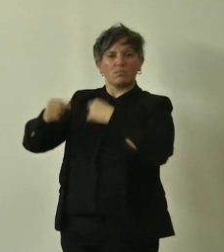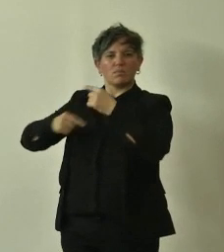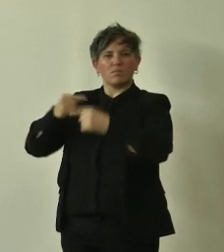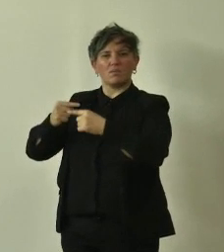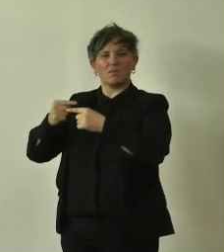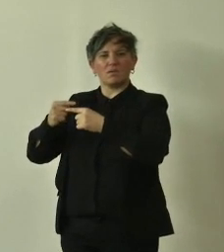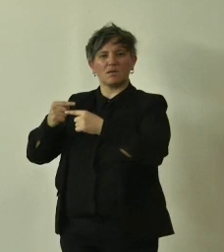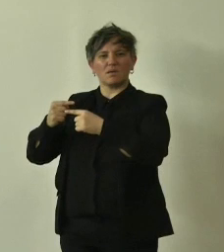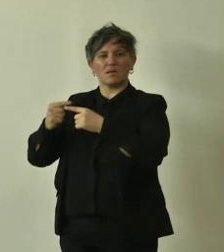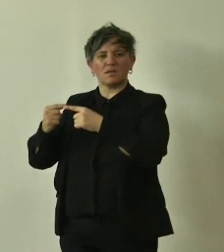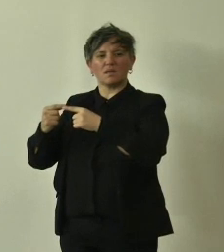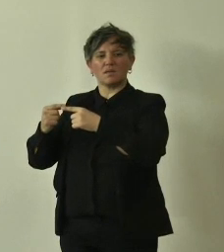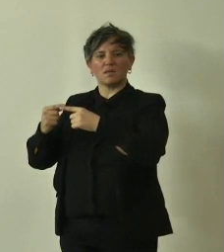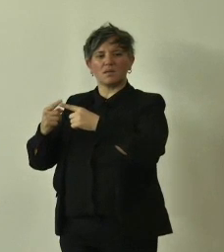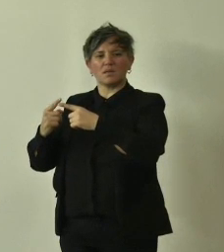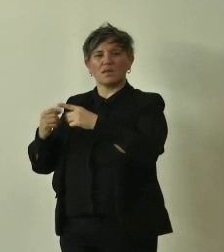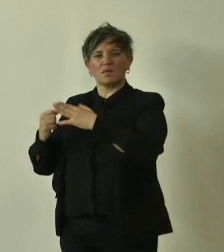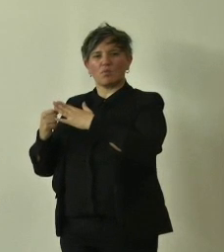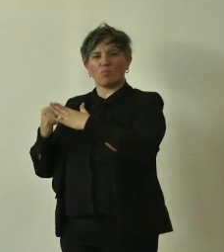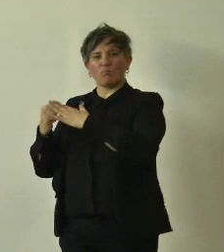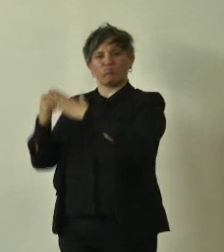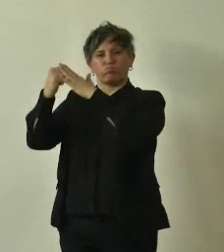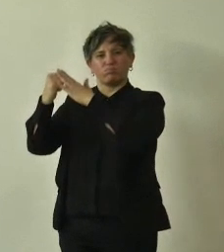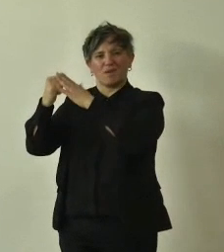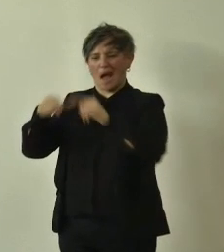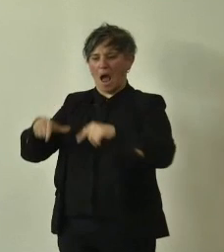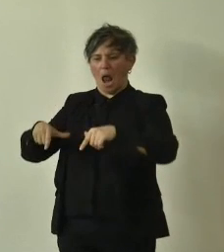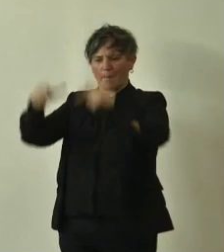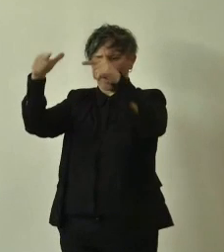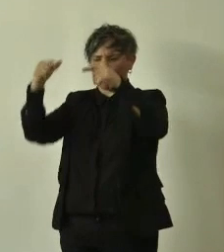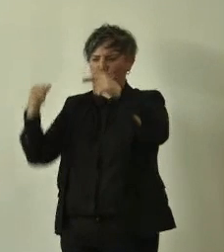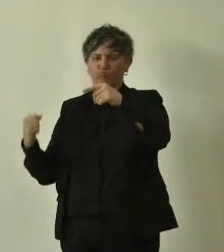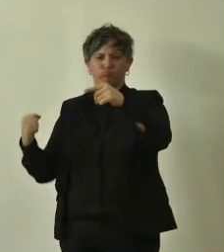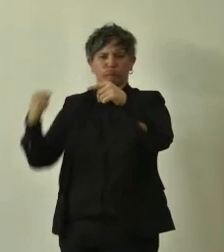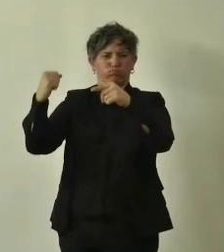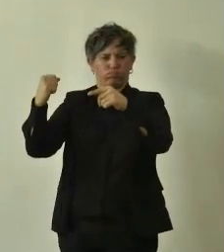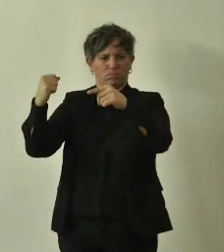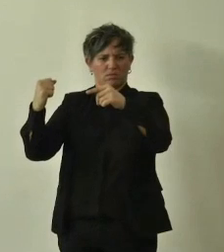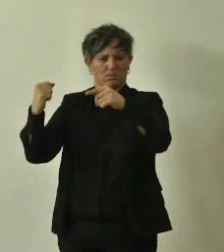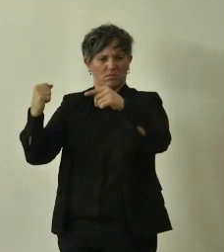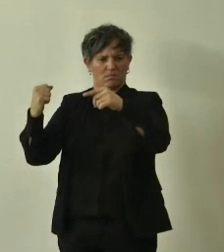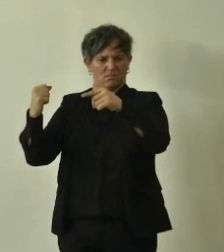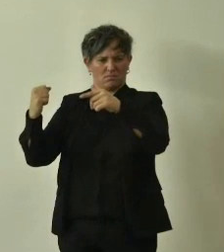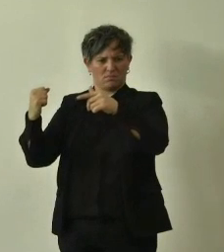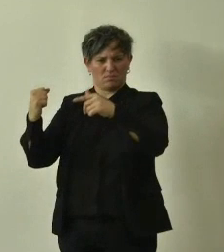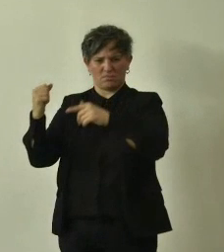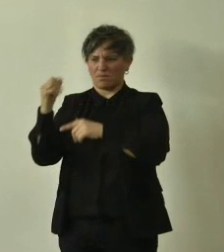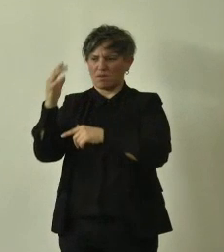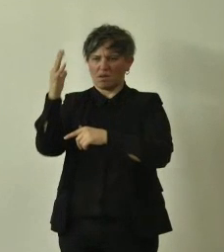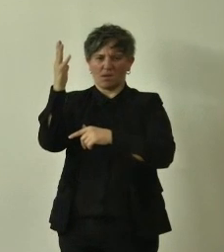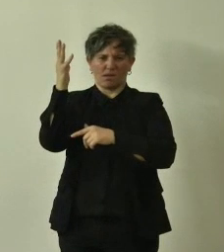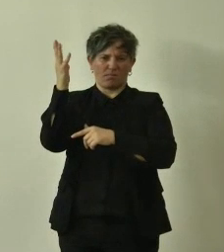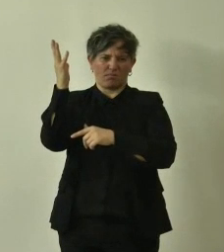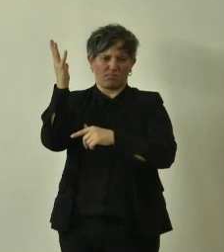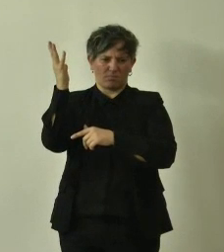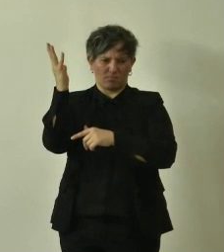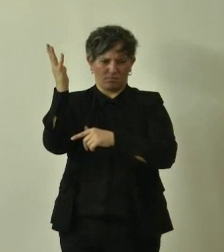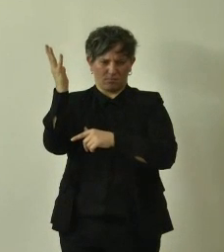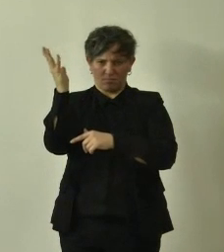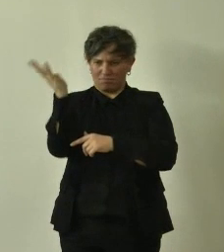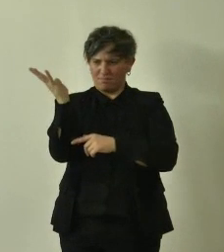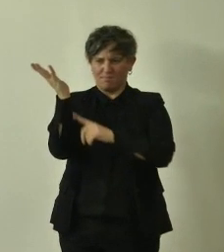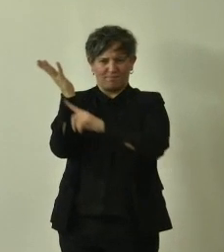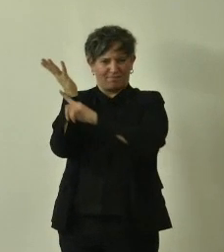stampella una struttura in legno che sorregge questa pianta che sicuramente questa branca che sicuramente si sarebbe già